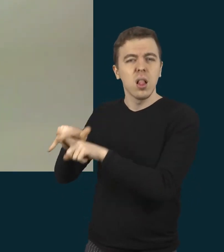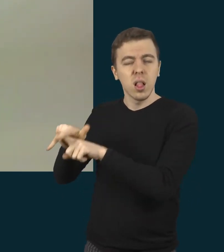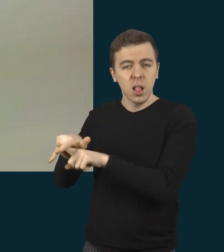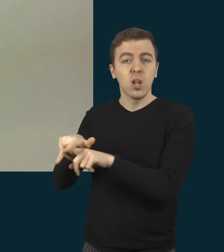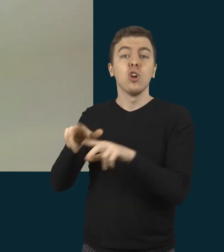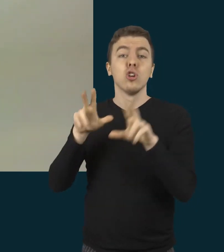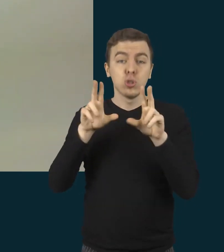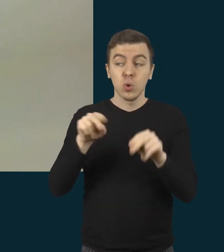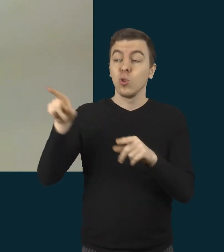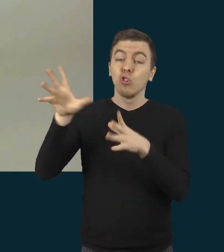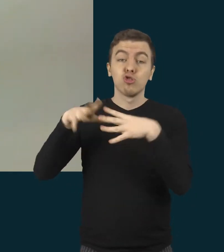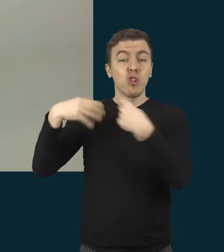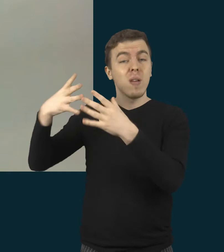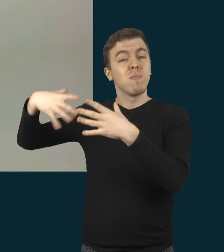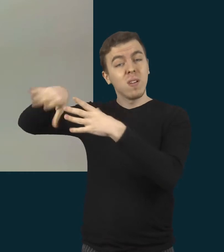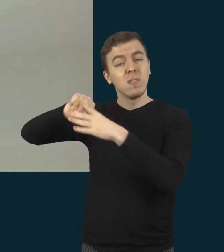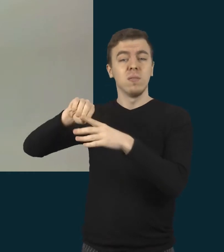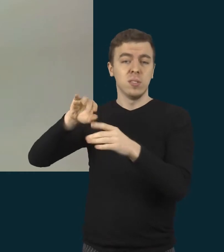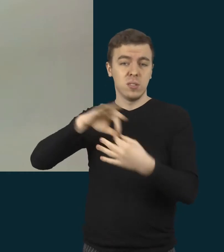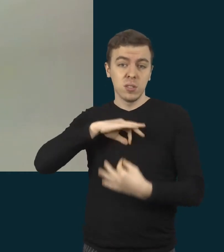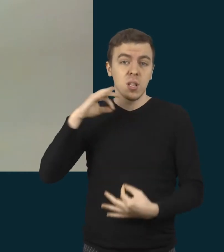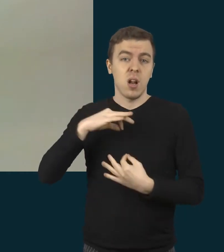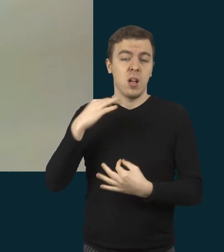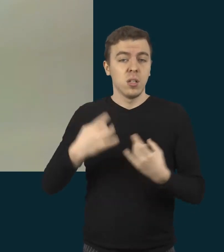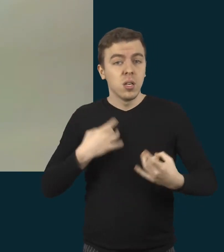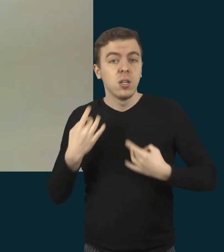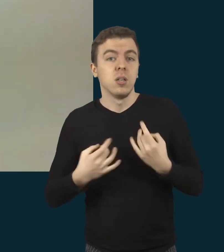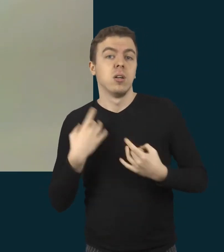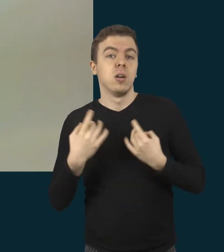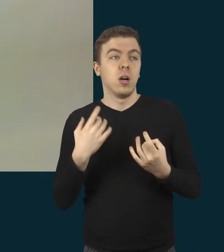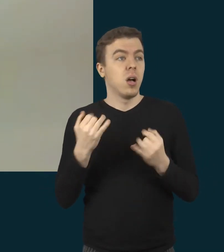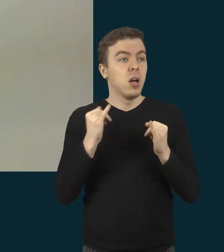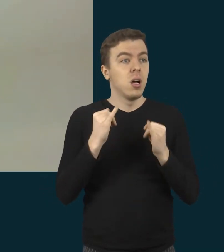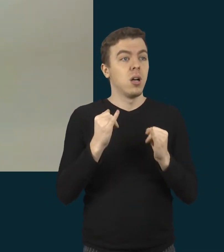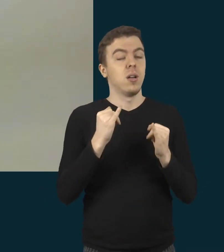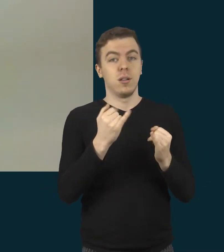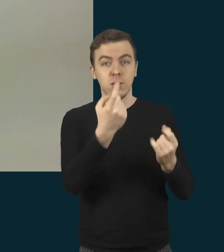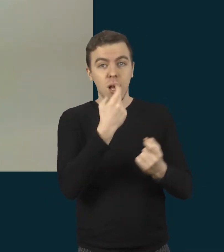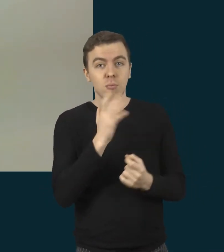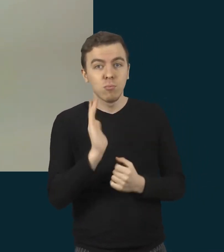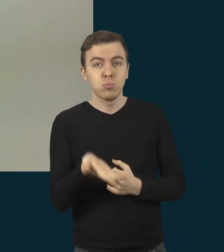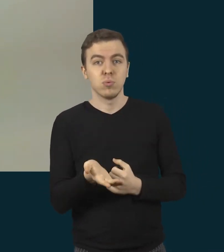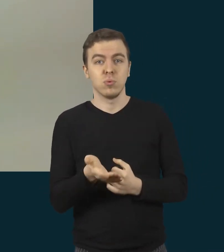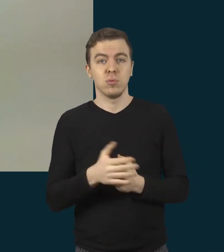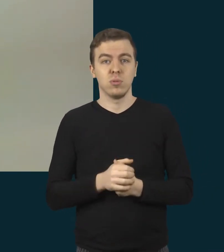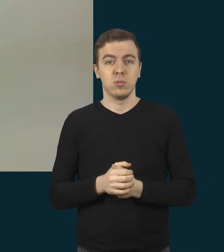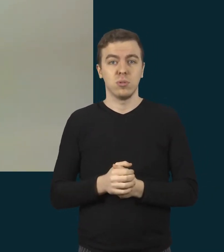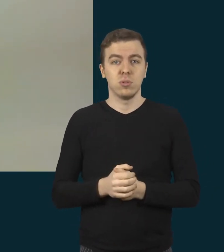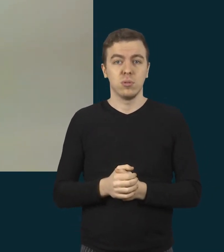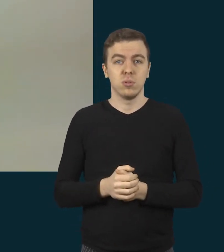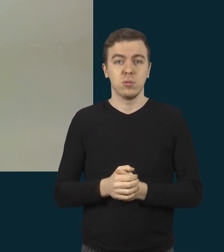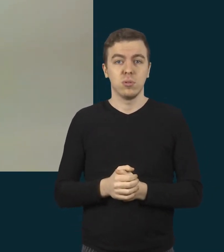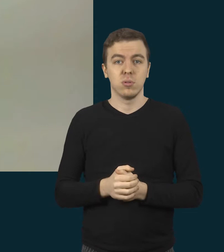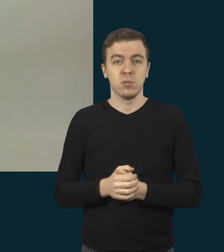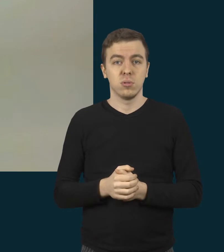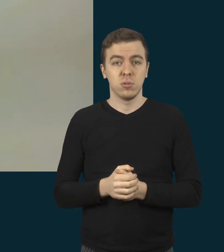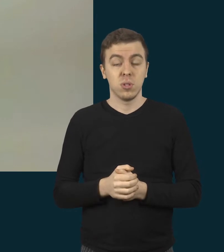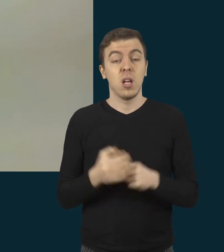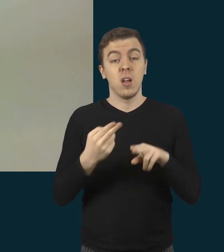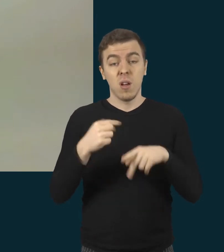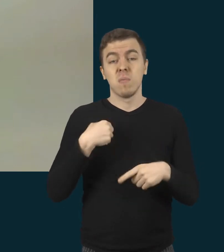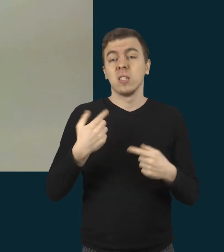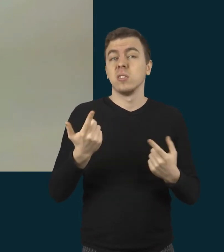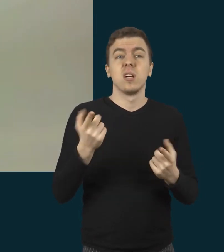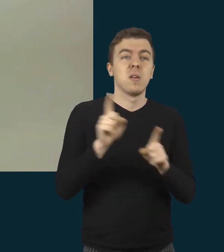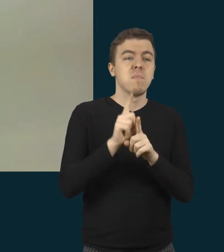stresą visai šeimai. Ir mes iš tikrųjų nebandėjomis, jog